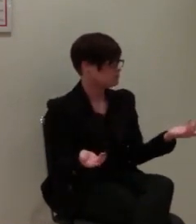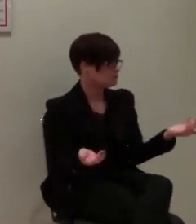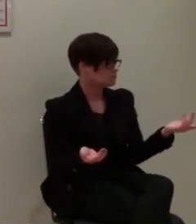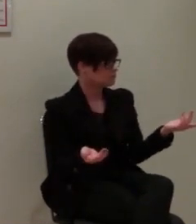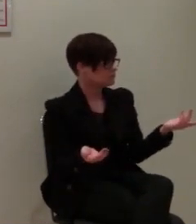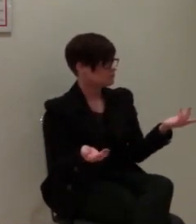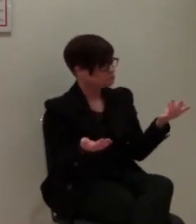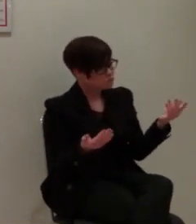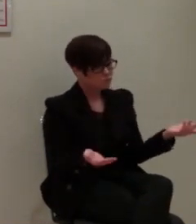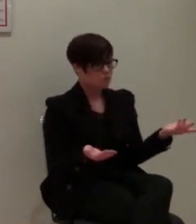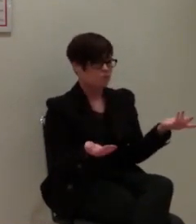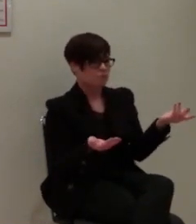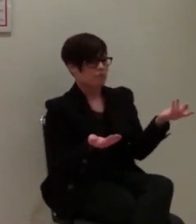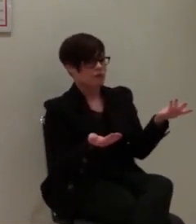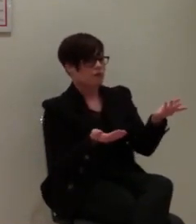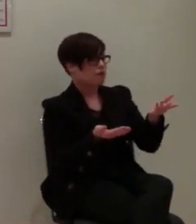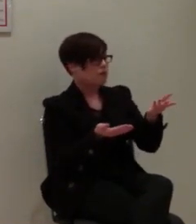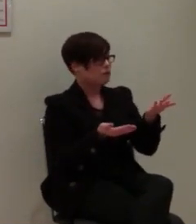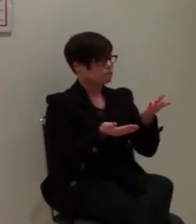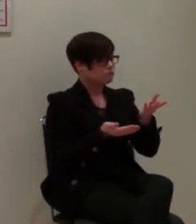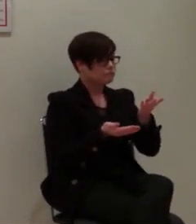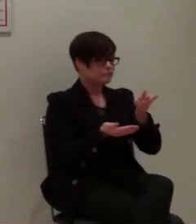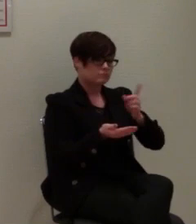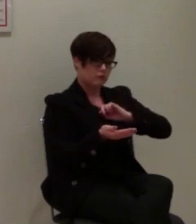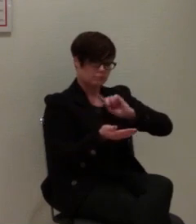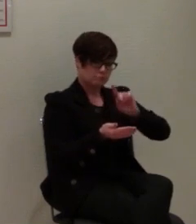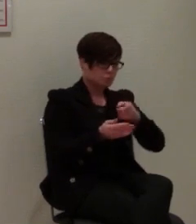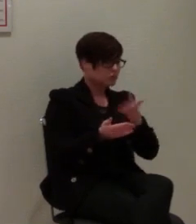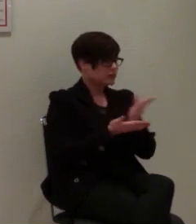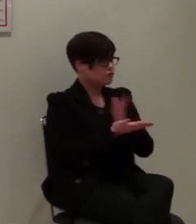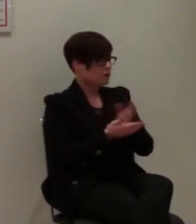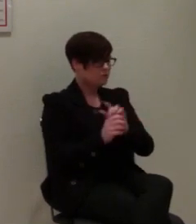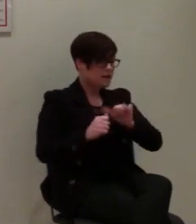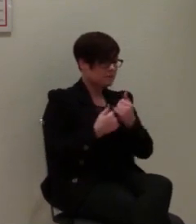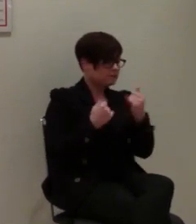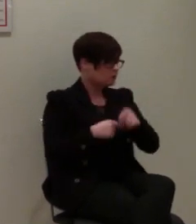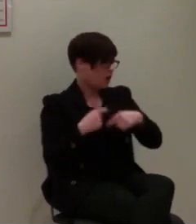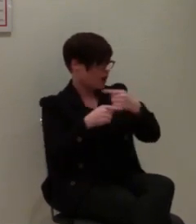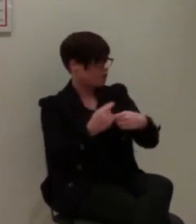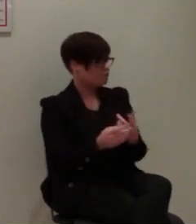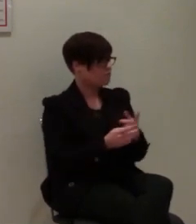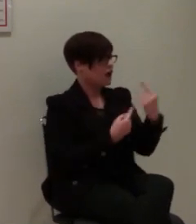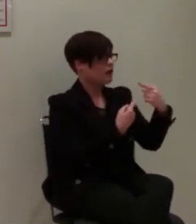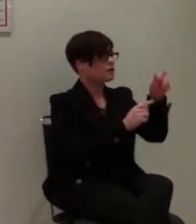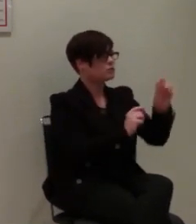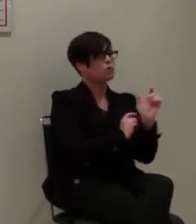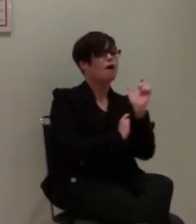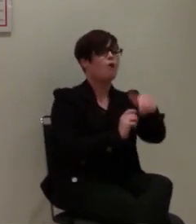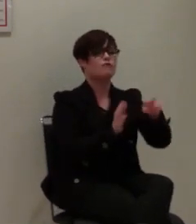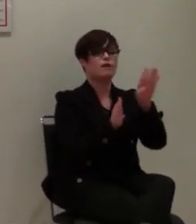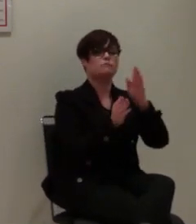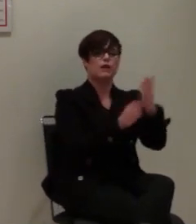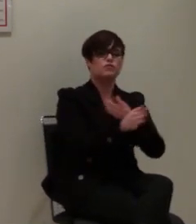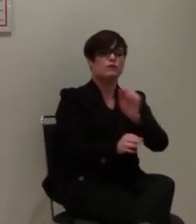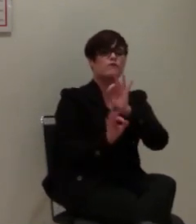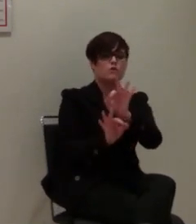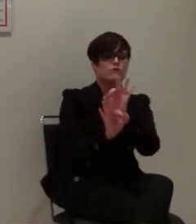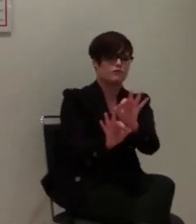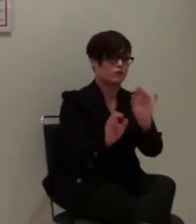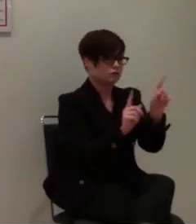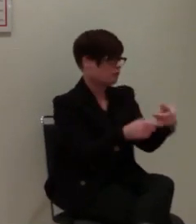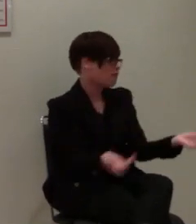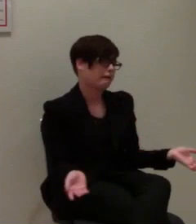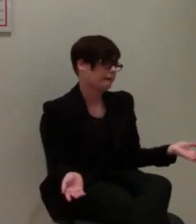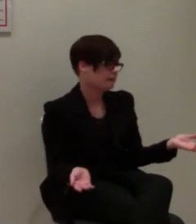Ihnen obliegt die Entscheidung über ihr Leben. Niemand anders darf ohne sie entscheiden. Anders